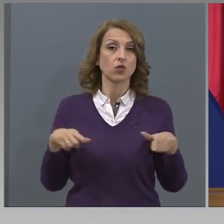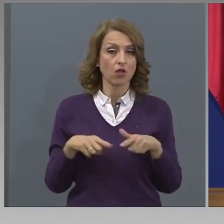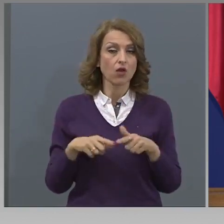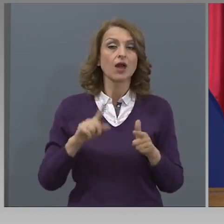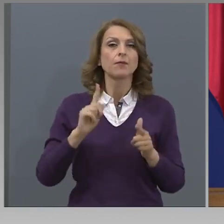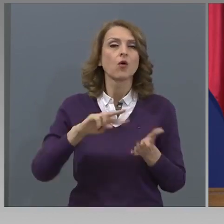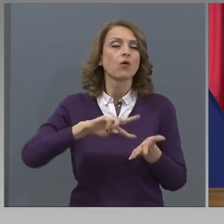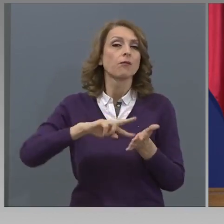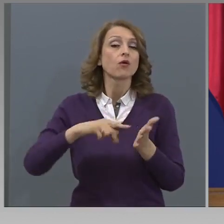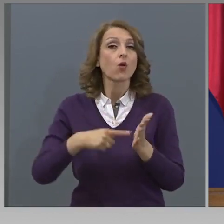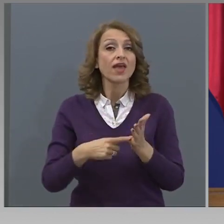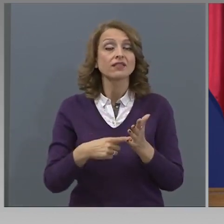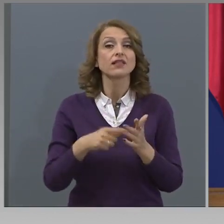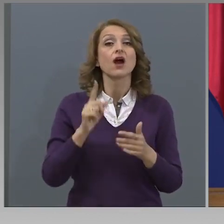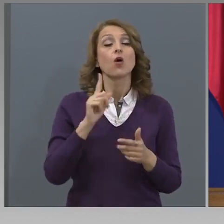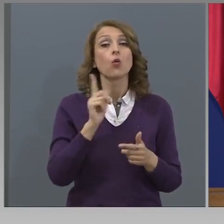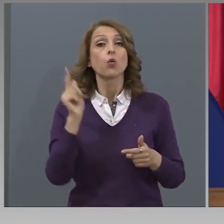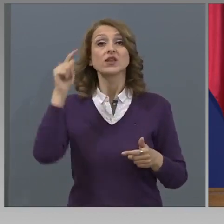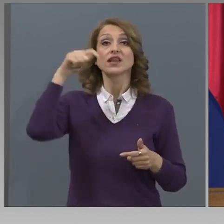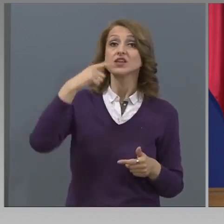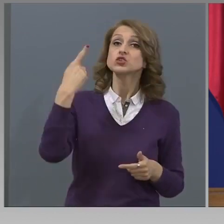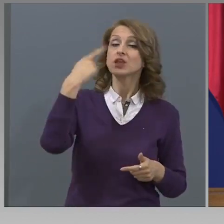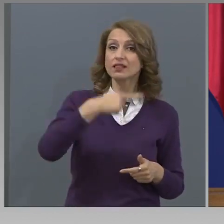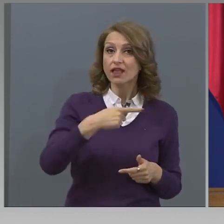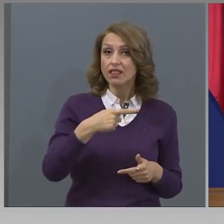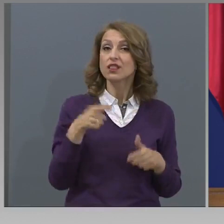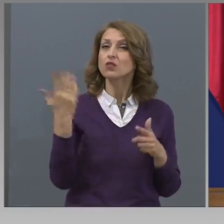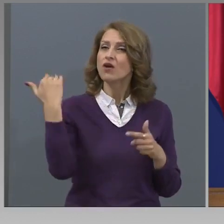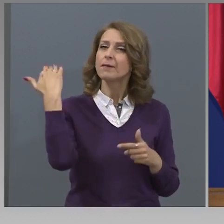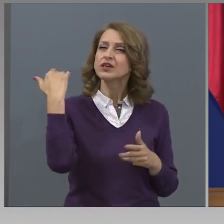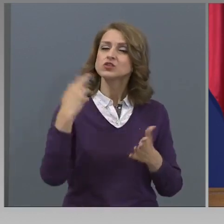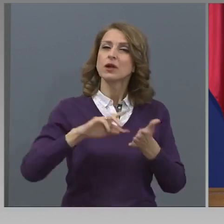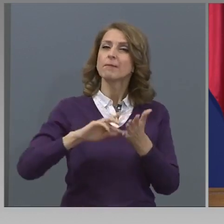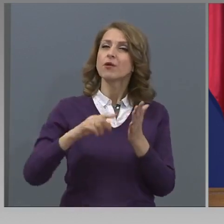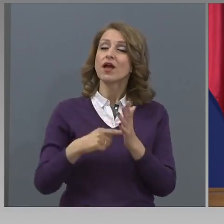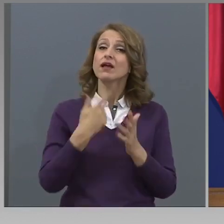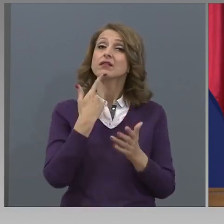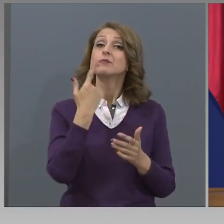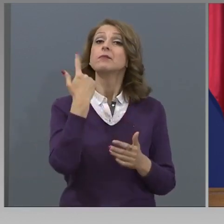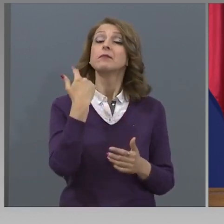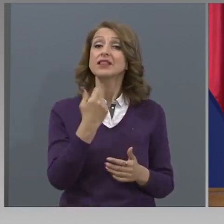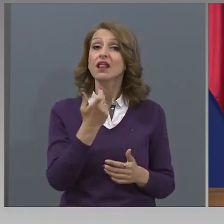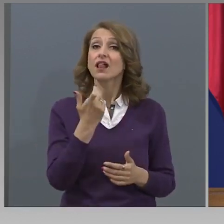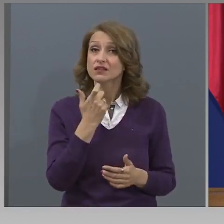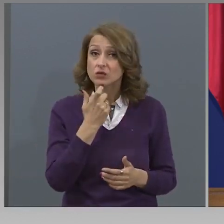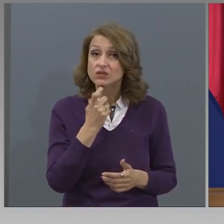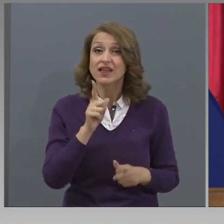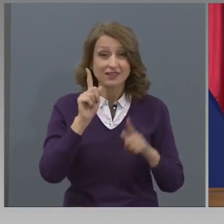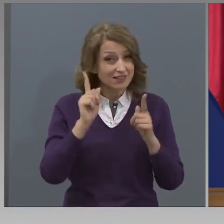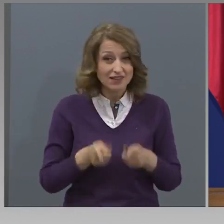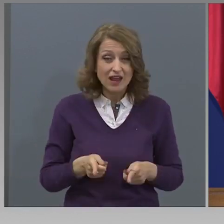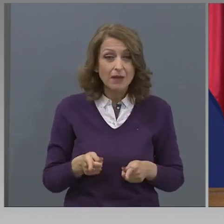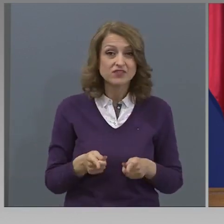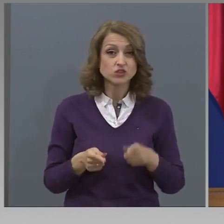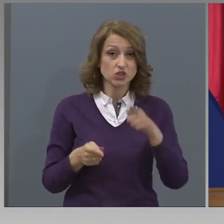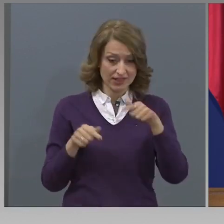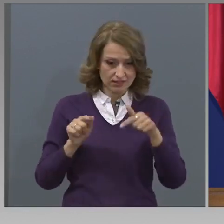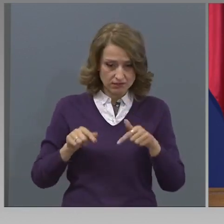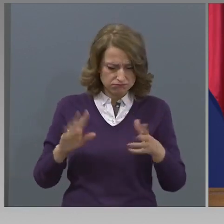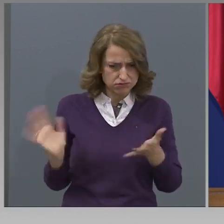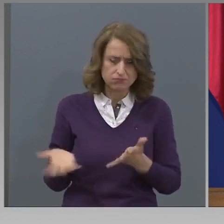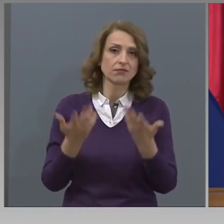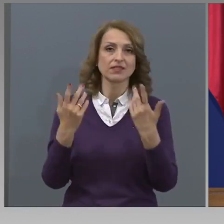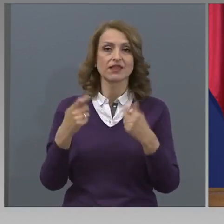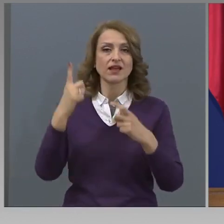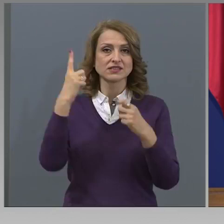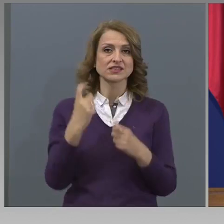проекта Образование на утрешния ден, който беше удобрен в края на миналата година. Тези обучения трябваше да стартират буквално тези месеци,